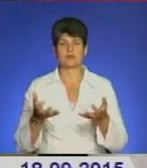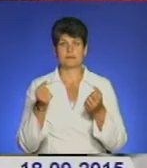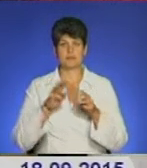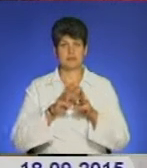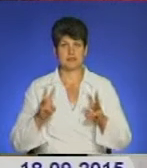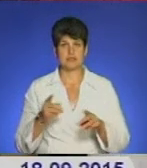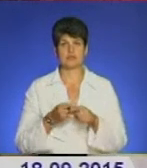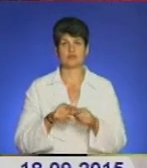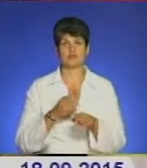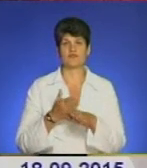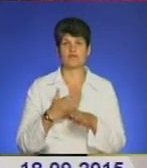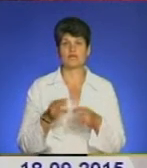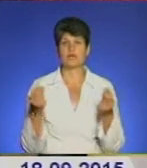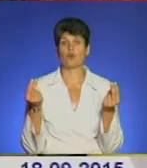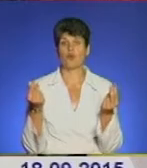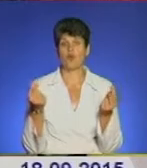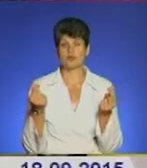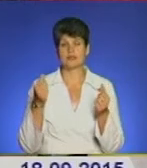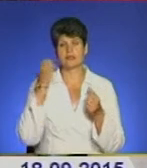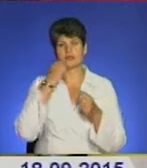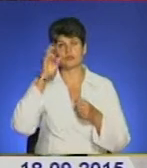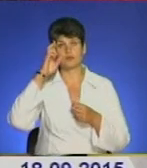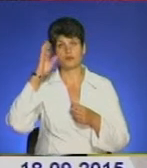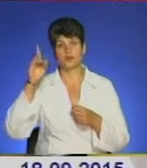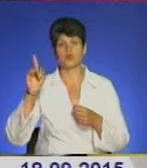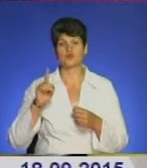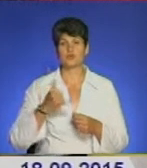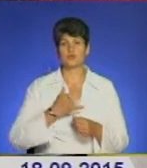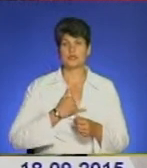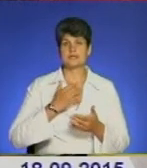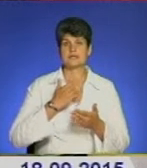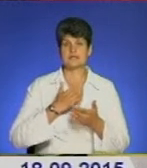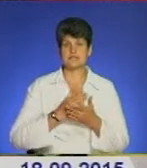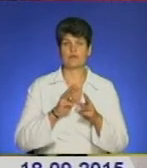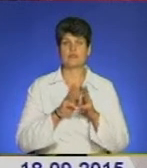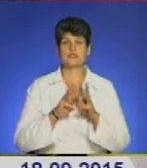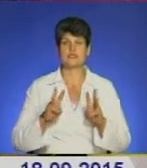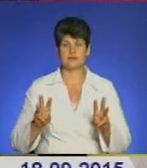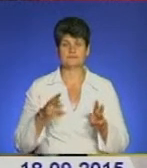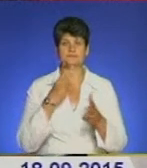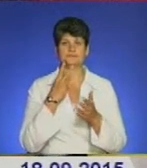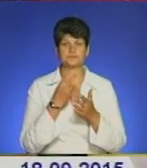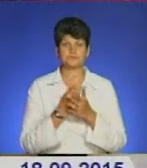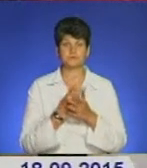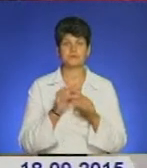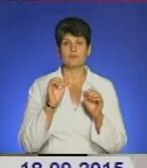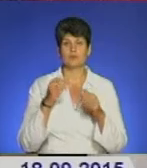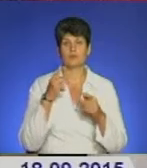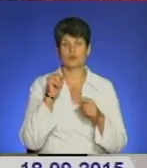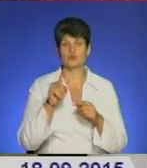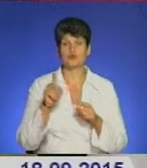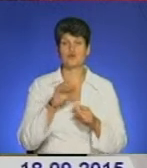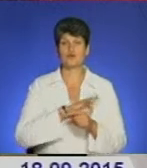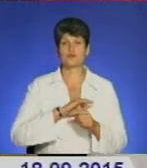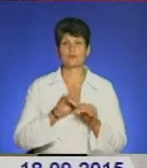Для цього були виділені кошти. І слава Богу, що в нас є в Міністерстві зараз бачення, тенденції до того, що виховні